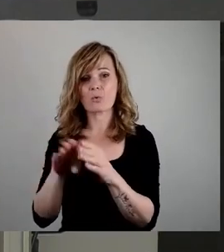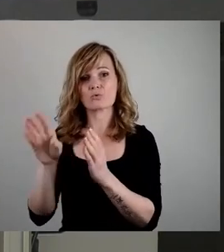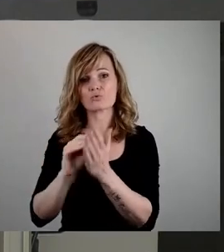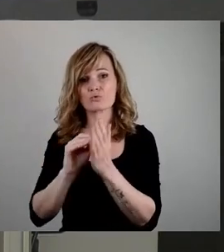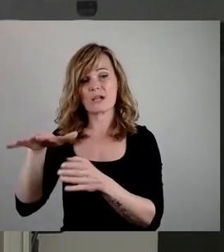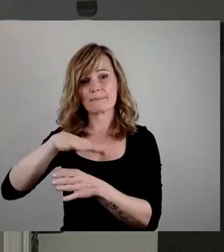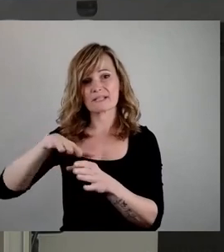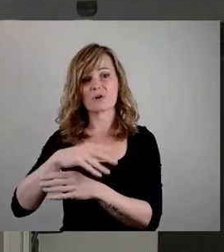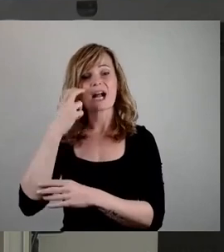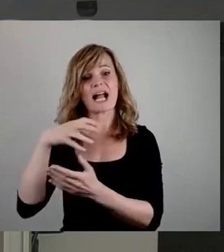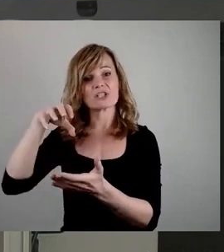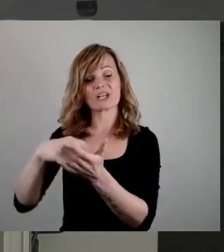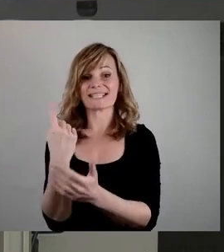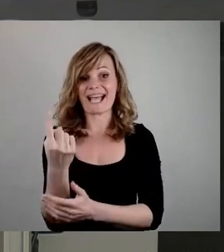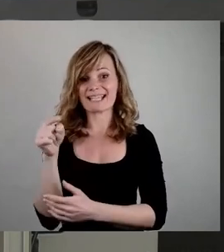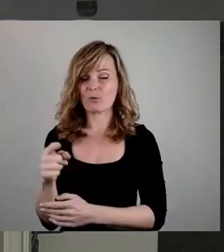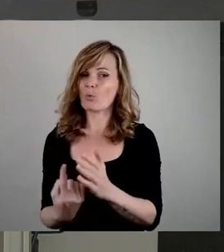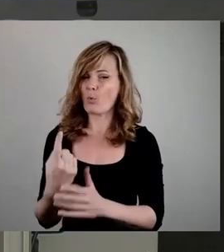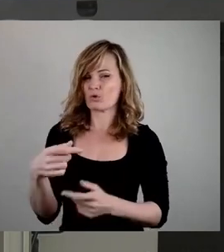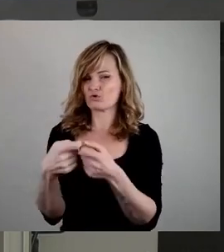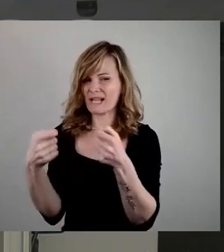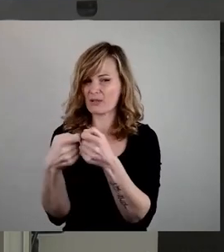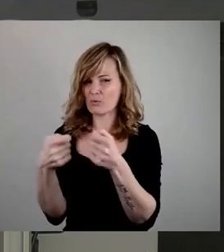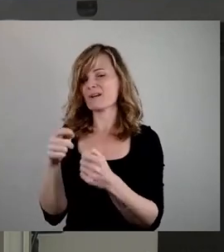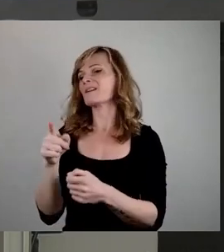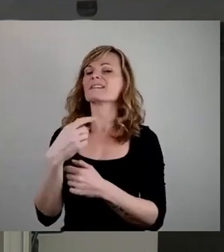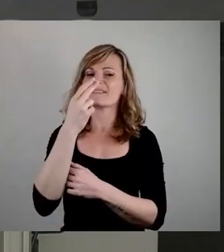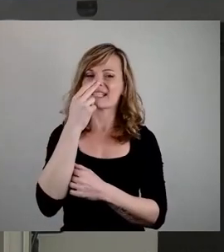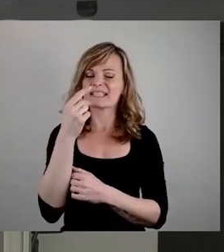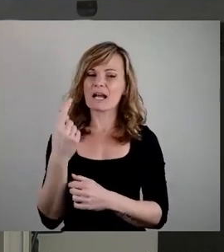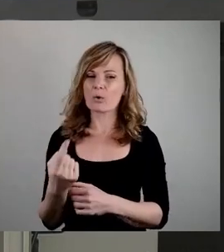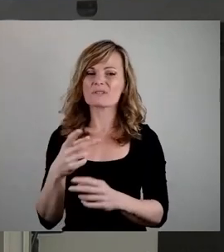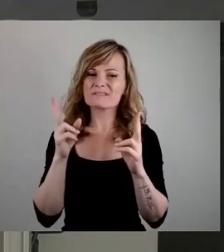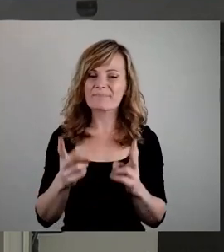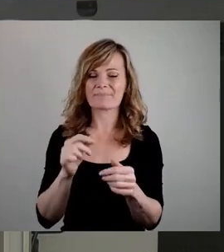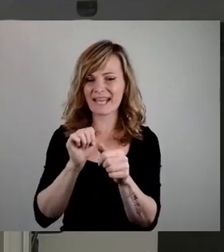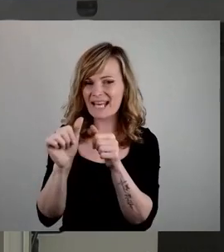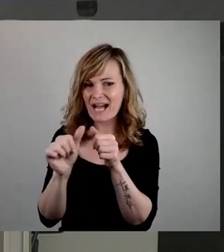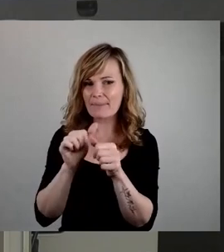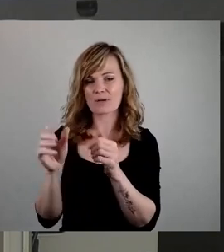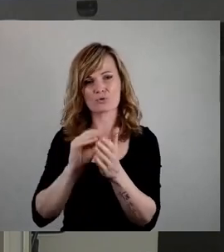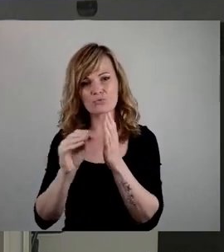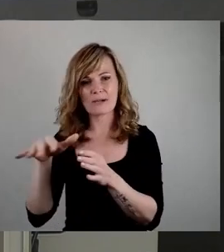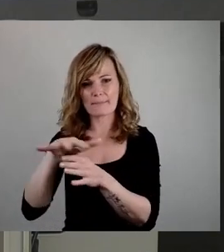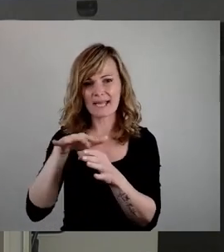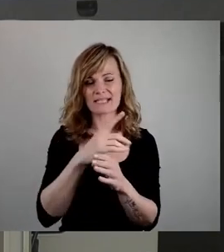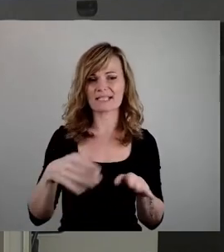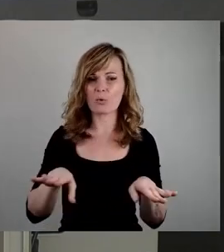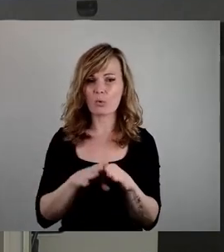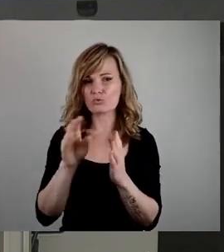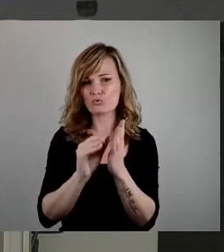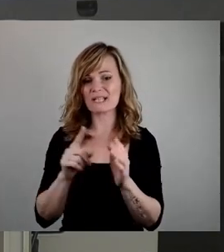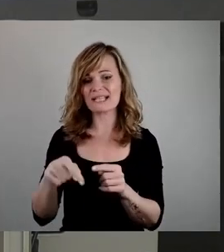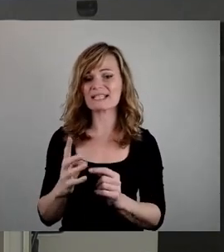damit umgegangen wird, dass da tatsächlich jetzt auch erst mal es sehr knapp wird mit den Schulplätzen in den Grundschulen in den nächsten vier